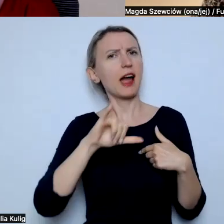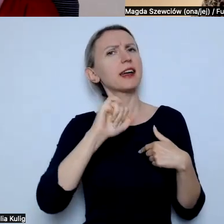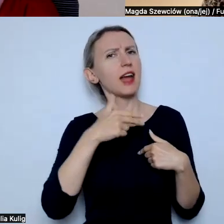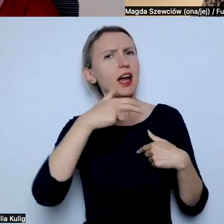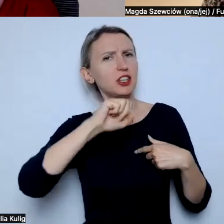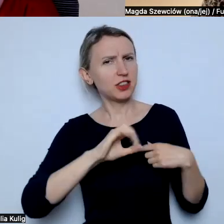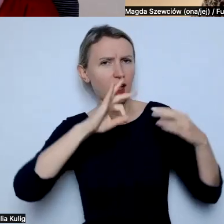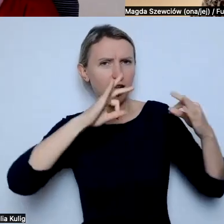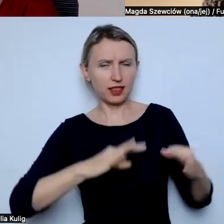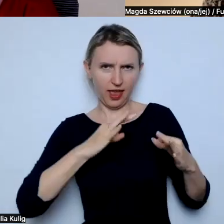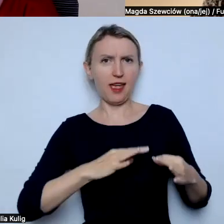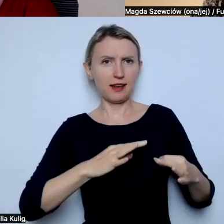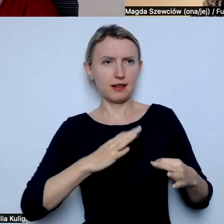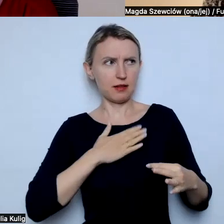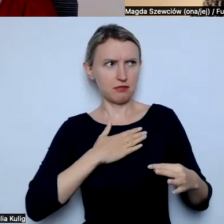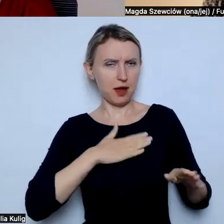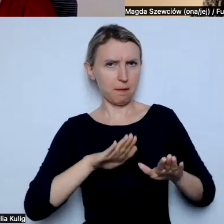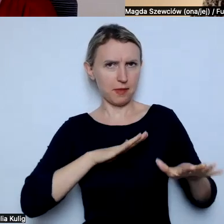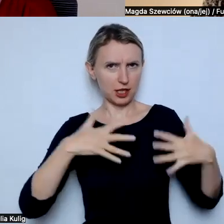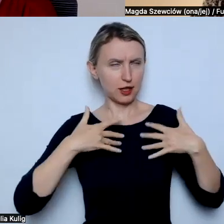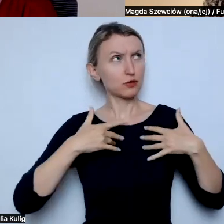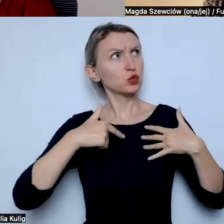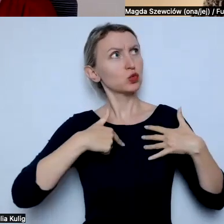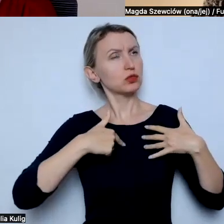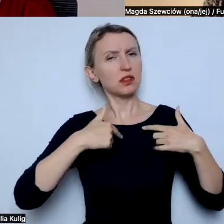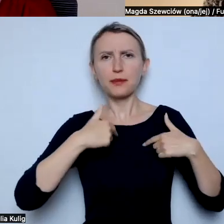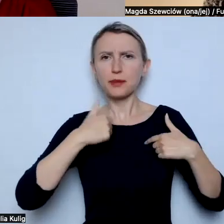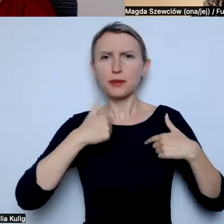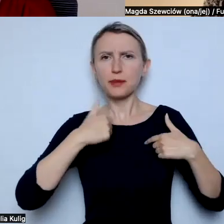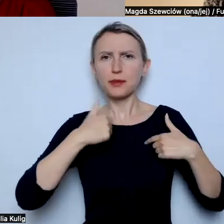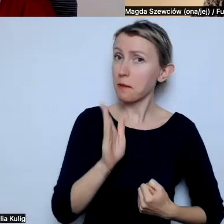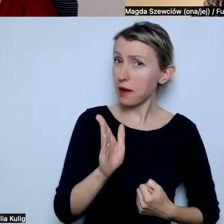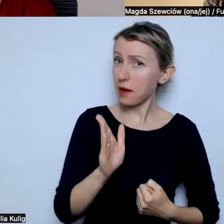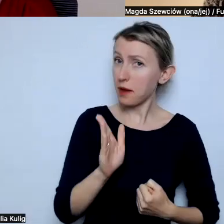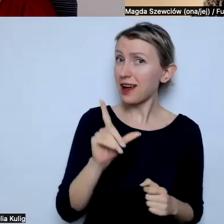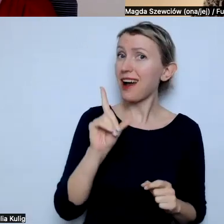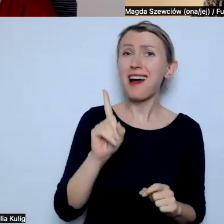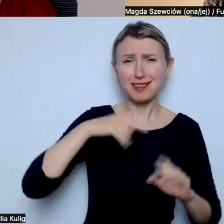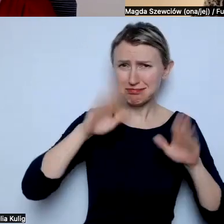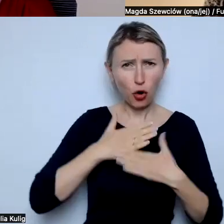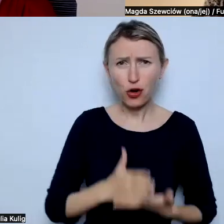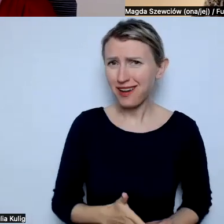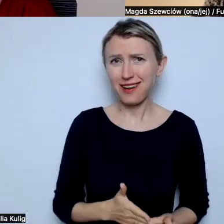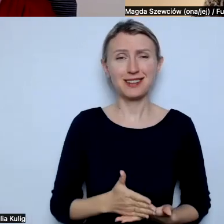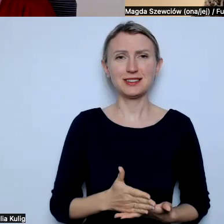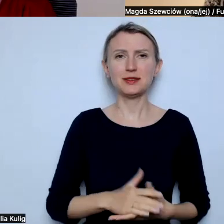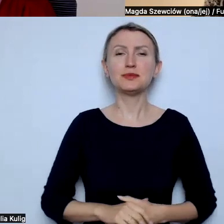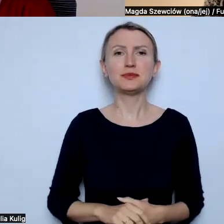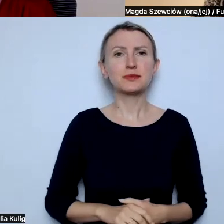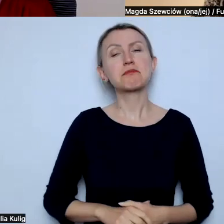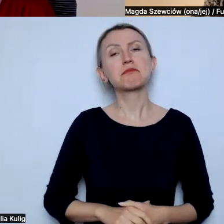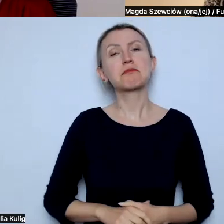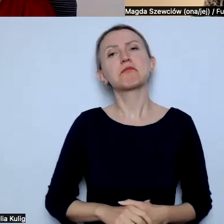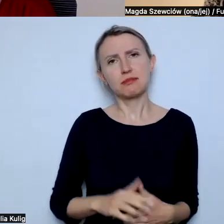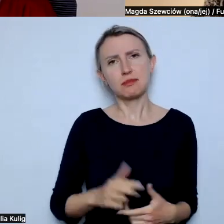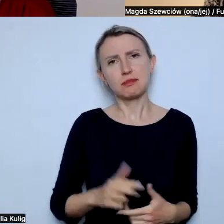jestem w takim punkcie w życiu, że będzie to dla mnie trudne, ale to dam sobie z tym radę. Dam sobie radę z tym, że będę się źle czuć